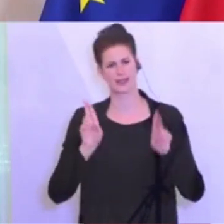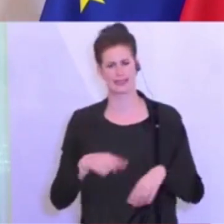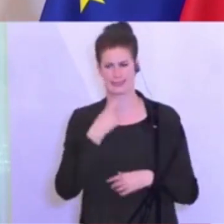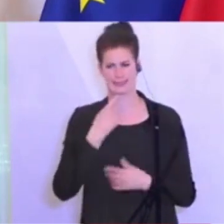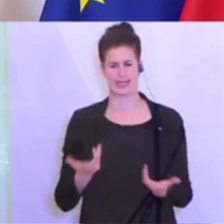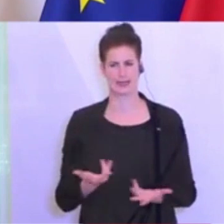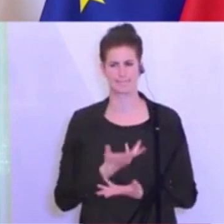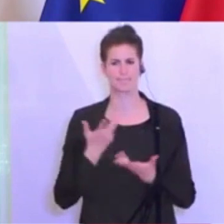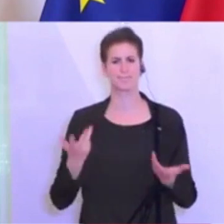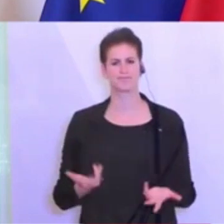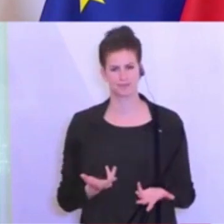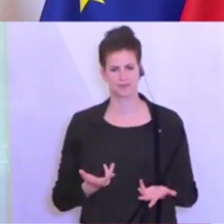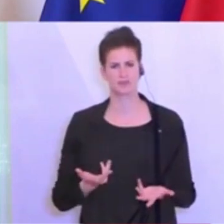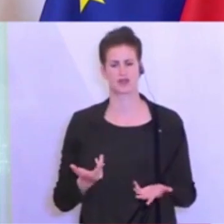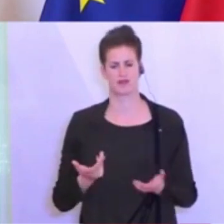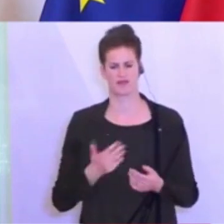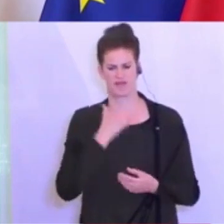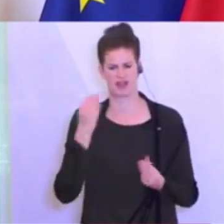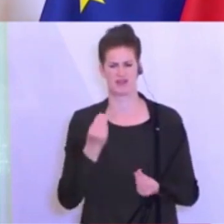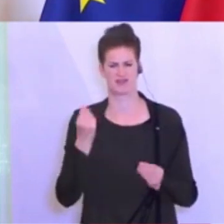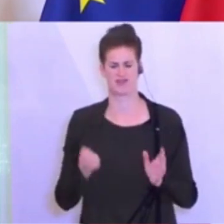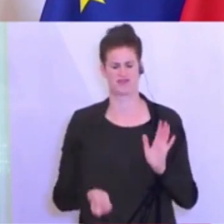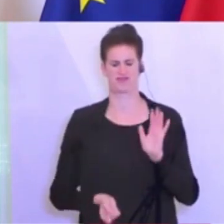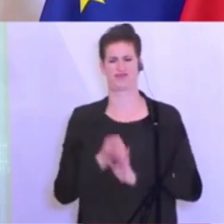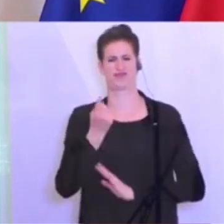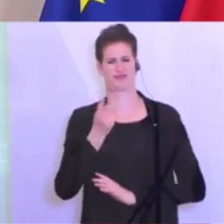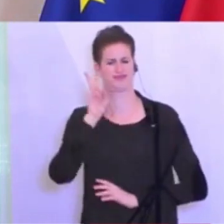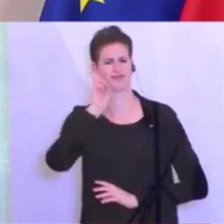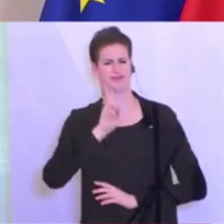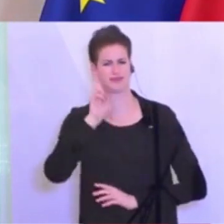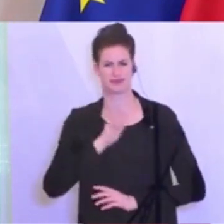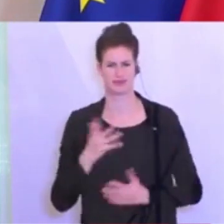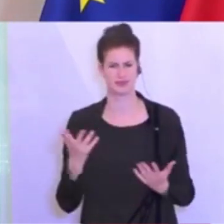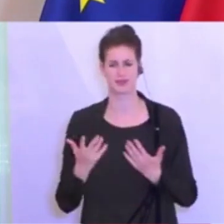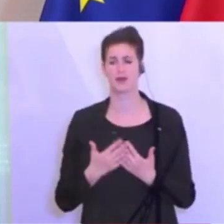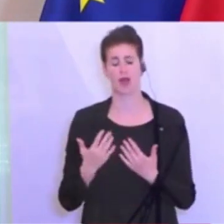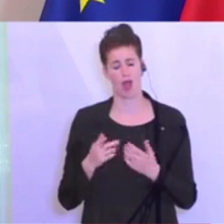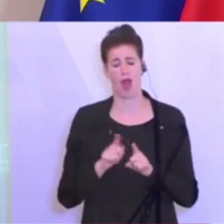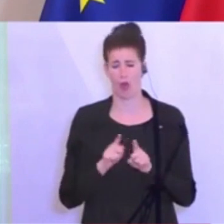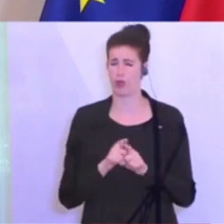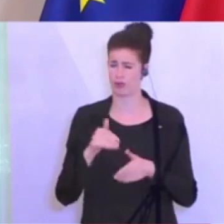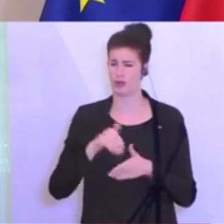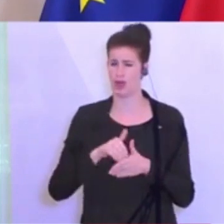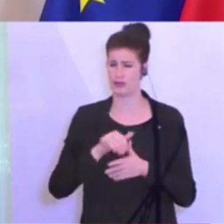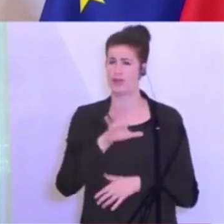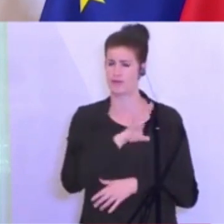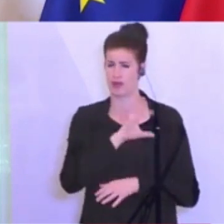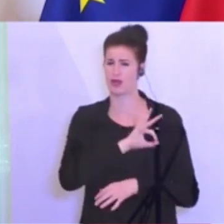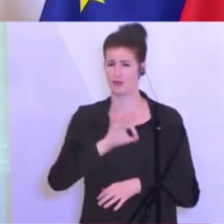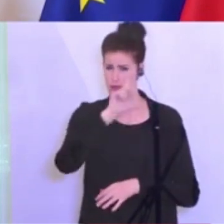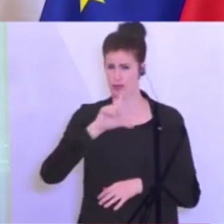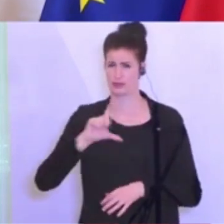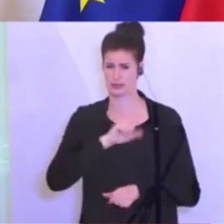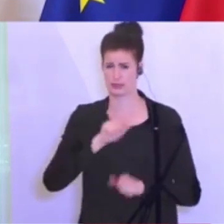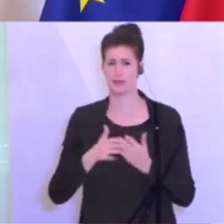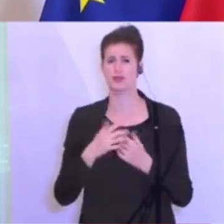absurde Phänomene hervorgebracht. Also einerseits die tatsächlich gefährlich waren für die Polizistinnen und Polizisten im Einsatz, wenn ich